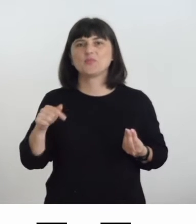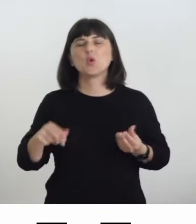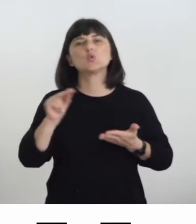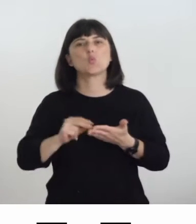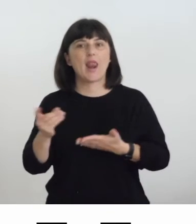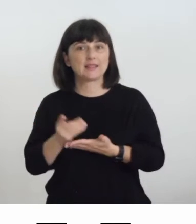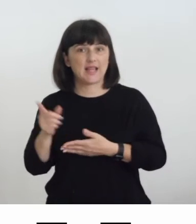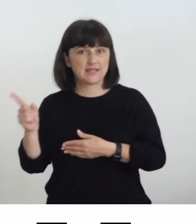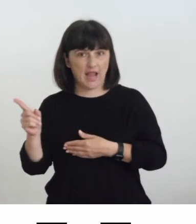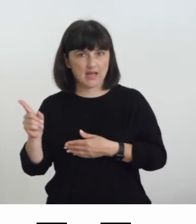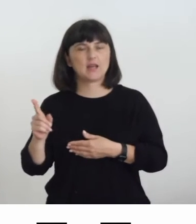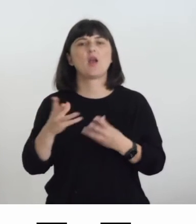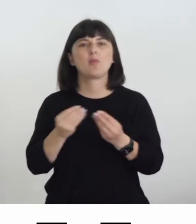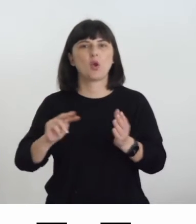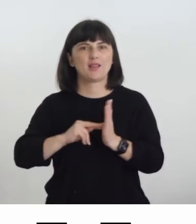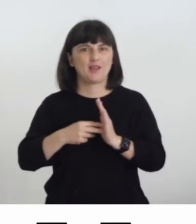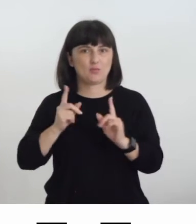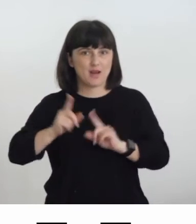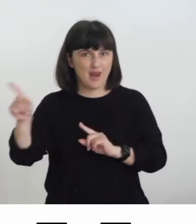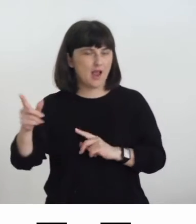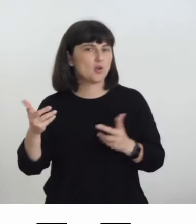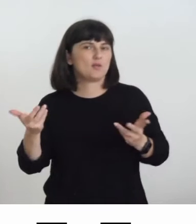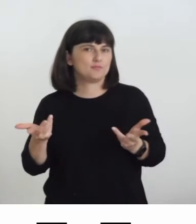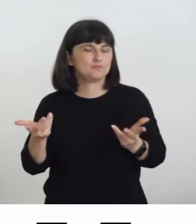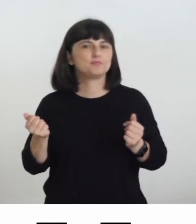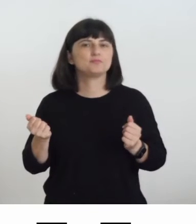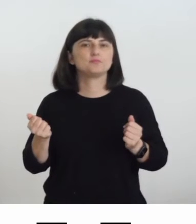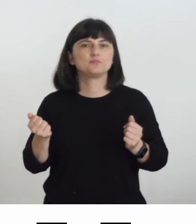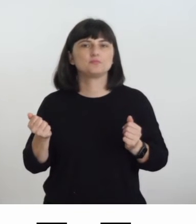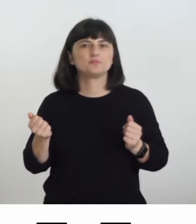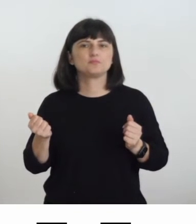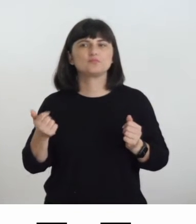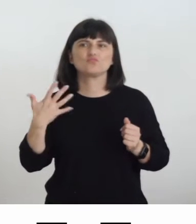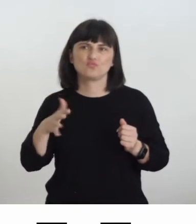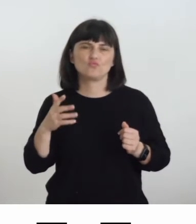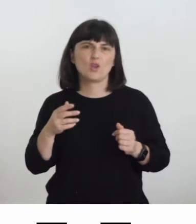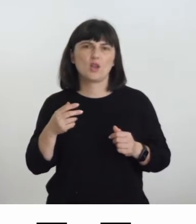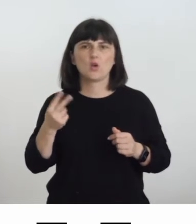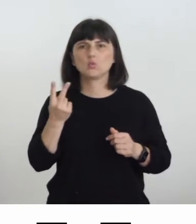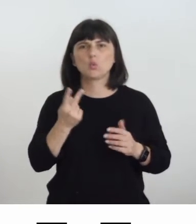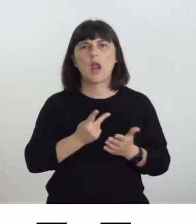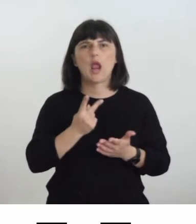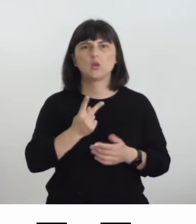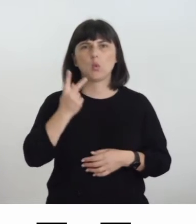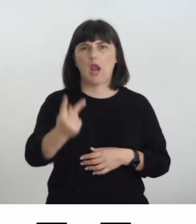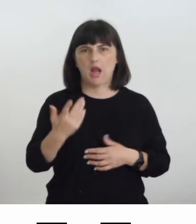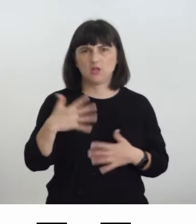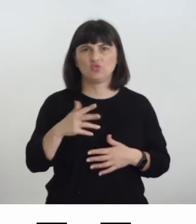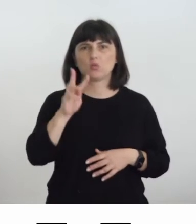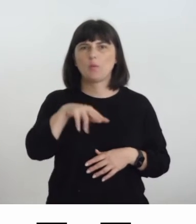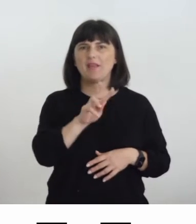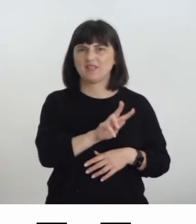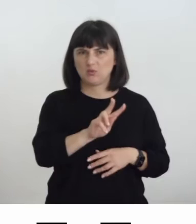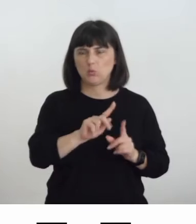Design al Politecnico di Milano. Il Politecnico di Milano da un paio d'anni, quindi dall'anno accademico 2022